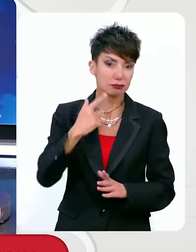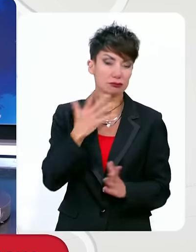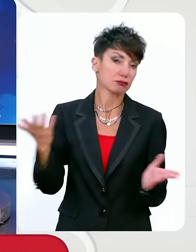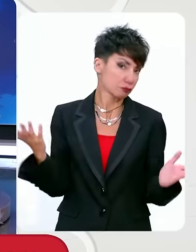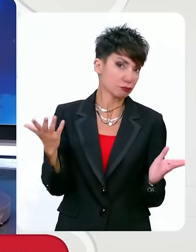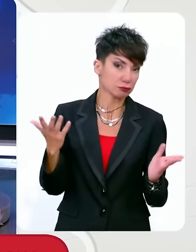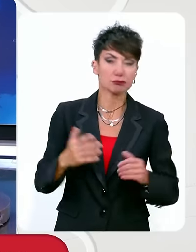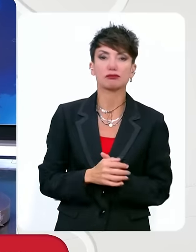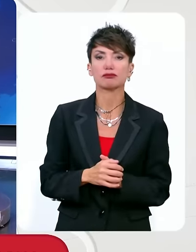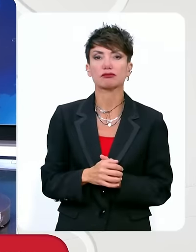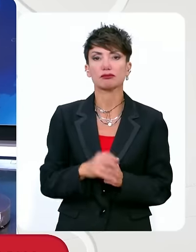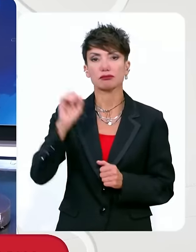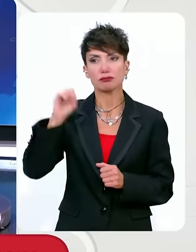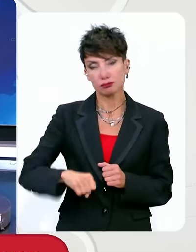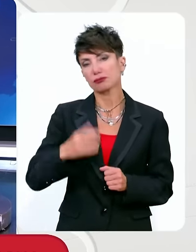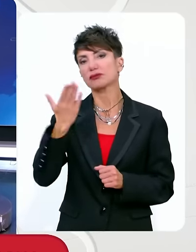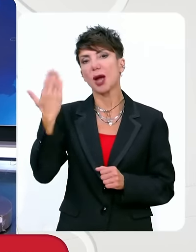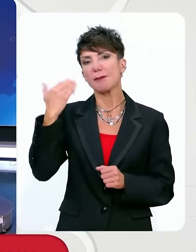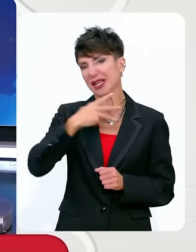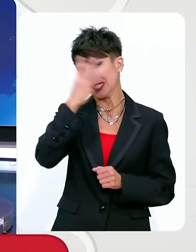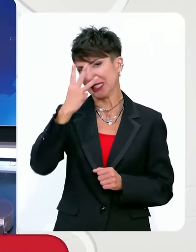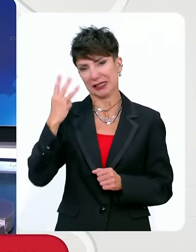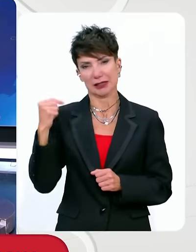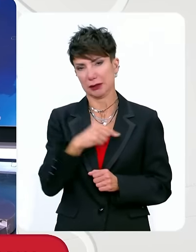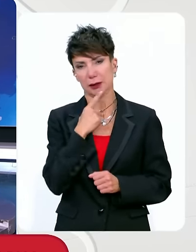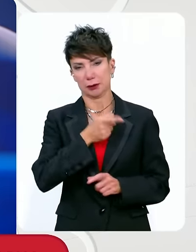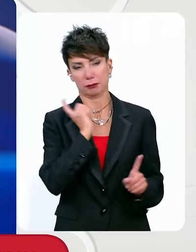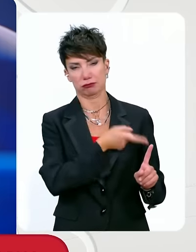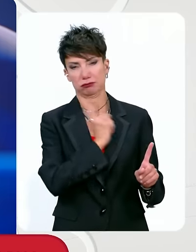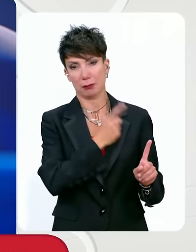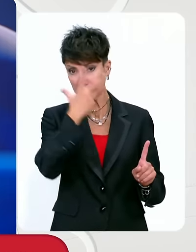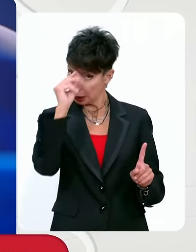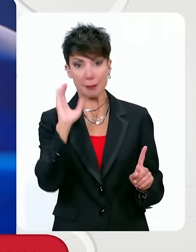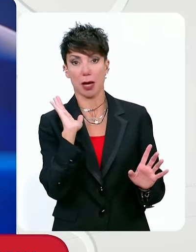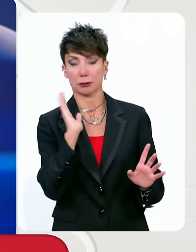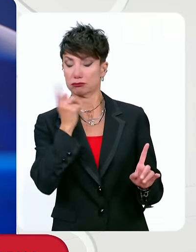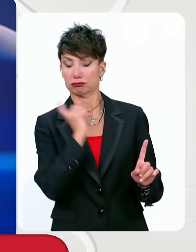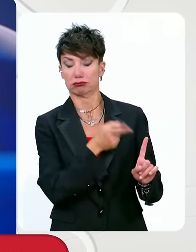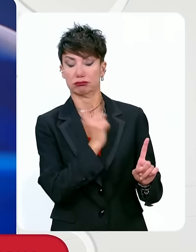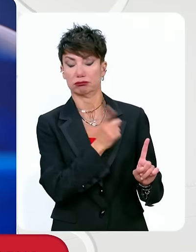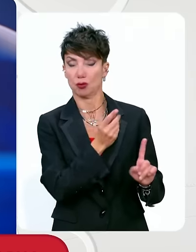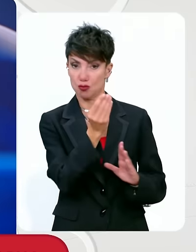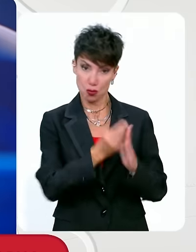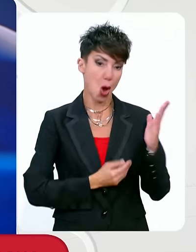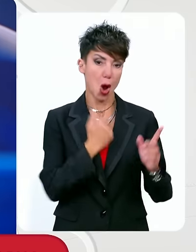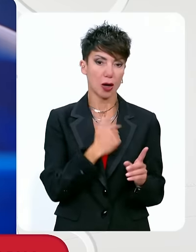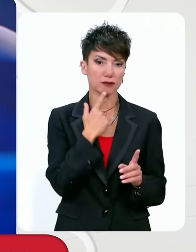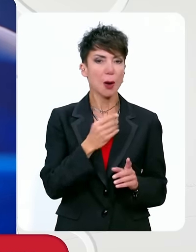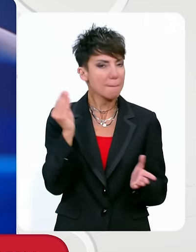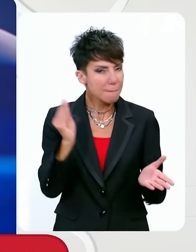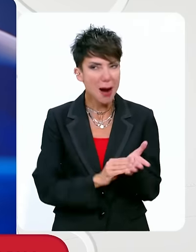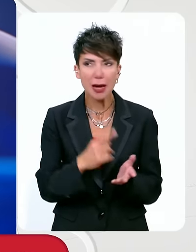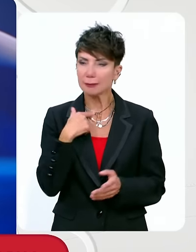ΣΥΡΙΖΑ, με την προηγούμενη ηγεσία, κάναμε κριτική. Πάλι δεν θεωρούσαμε ότι δεν είναι αριστερά